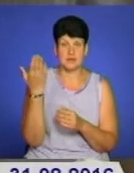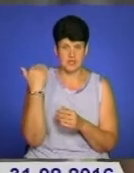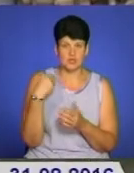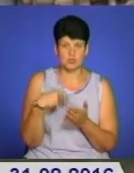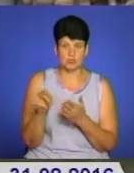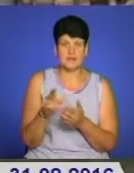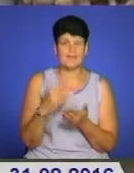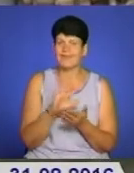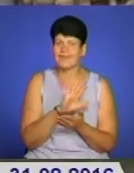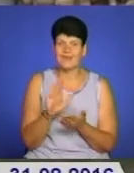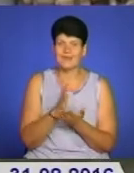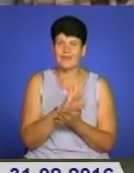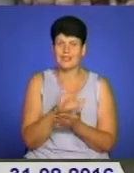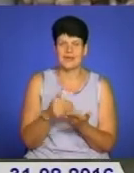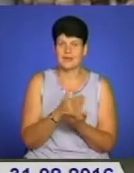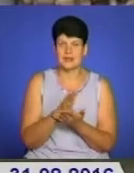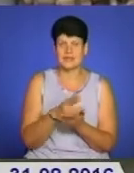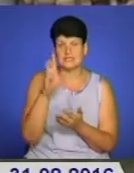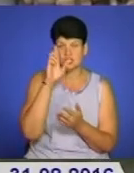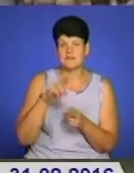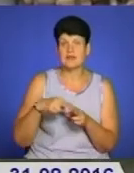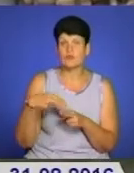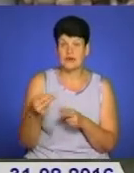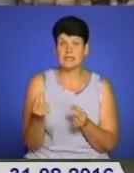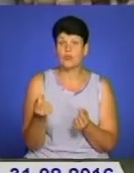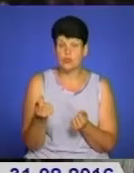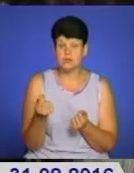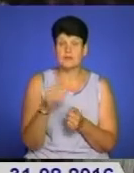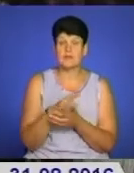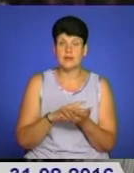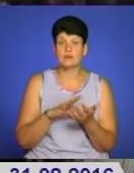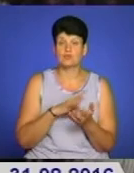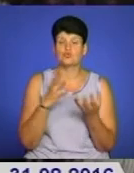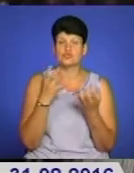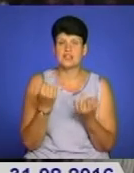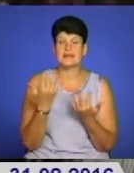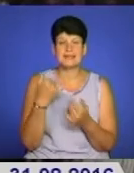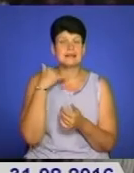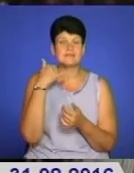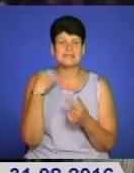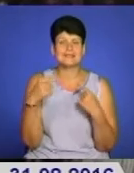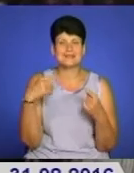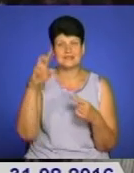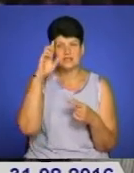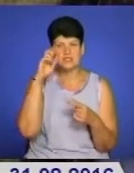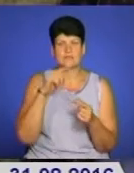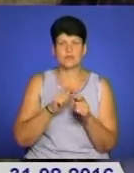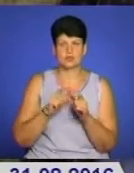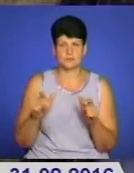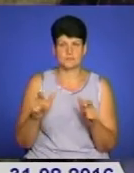виявилися неякісними. Відтак держава відшкодує їй кошти. Далі надійшло ще декілька дзвінків, начебто з різних державних установ.